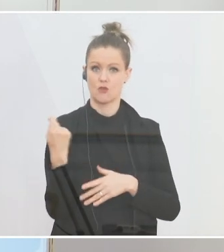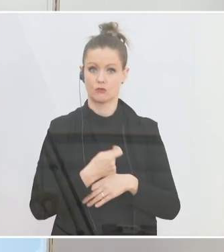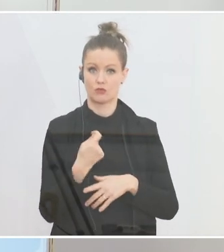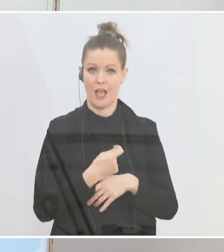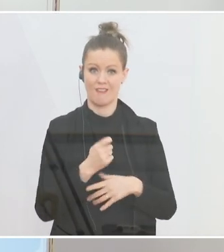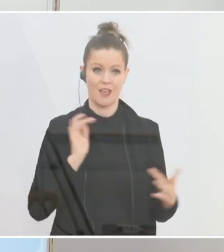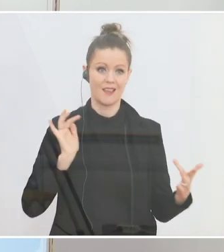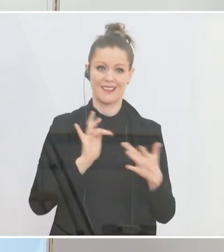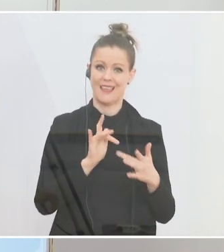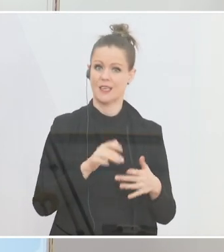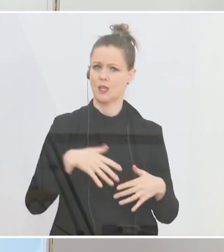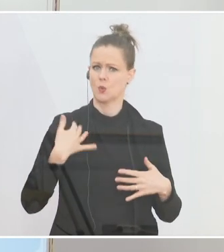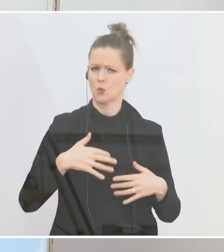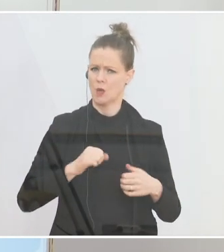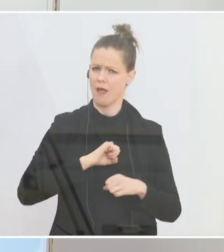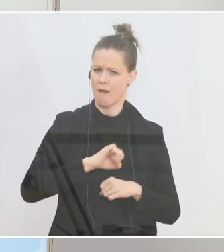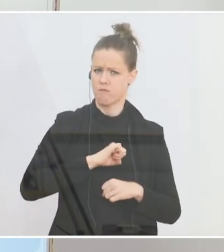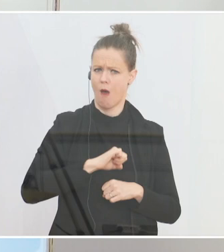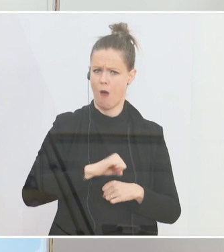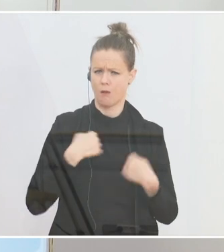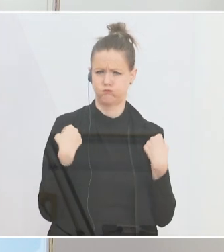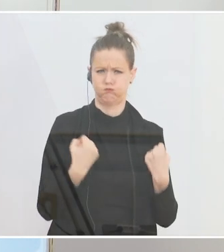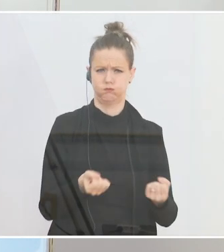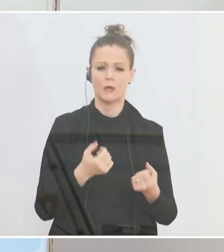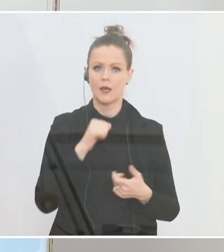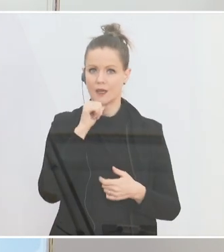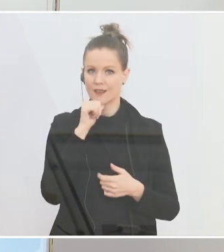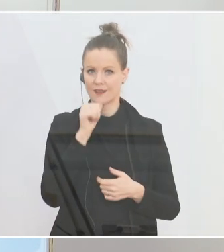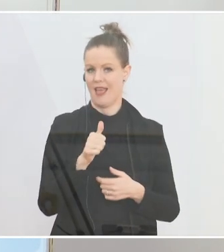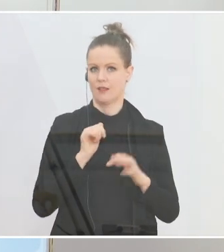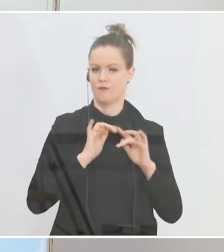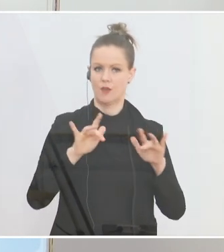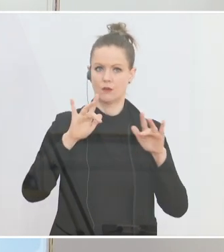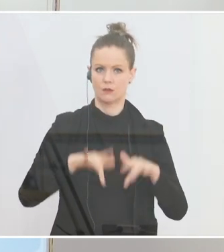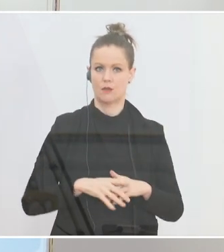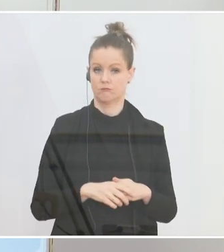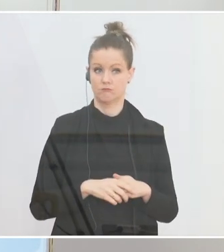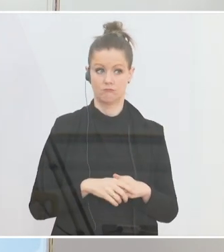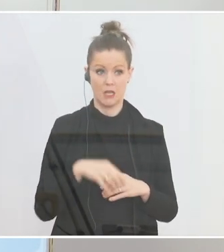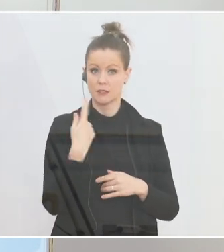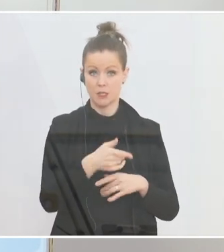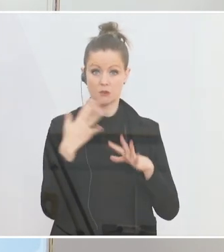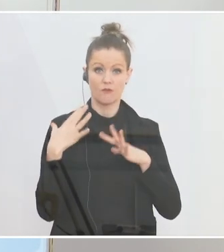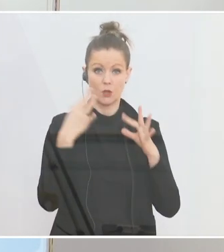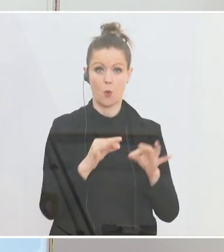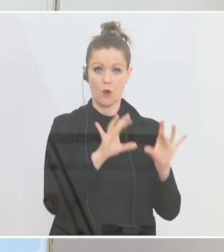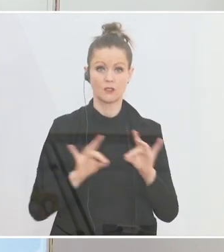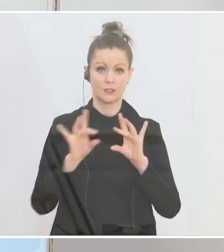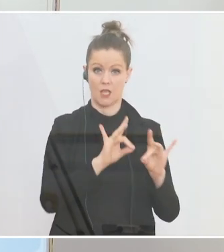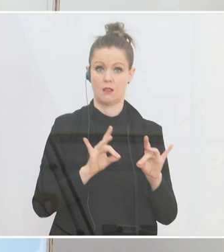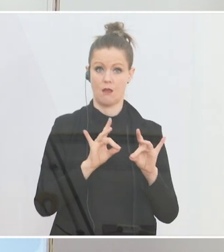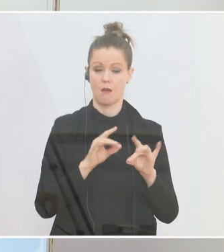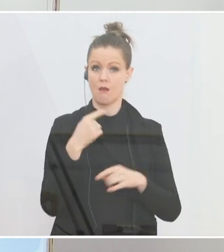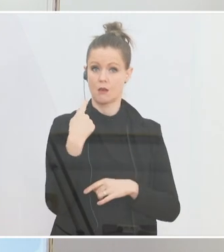gegen diese extremen Raser oftmals nicht wirken. Es handelt sich dabei um Wiederholungstäter, die ganz bewusst das